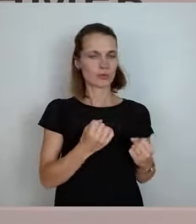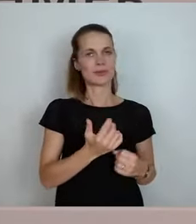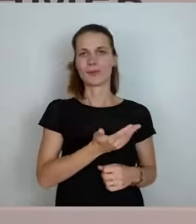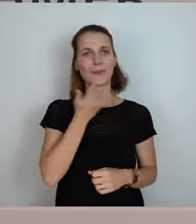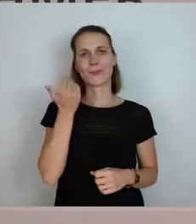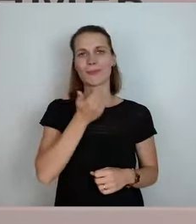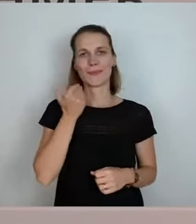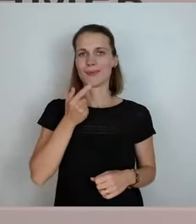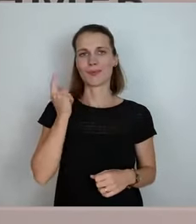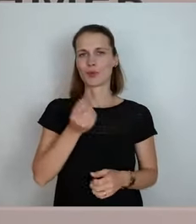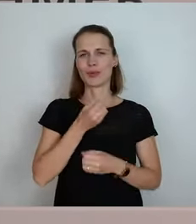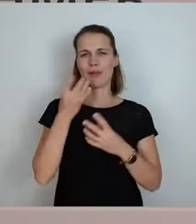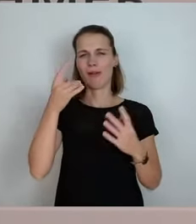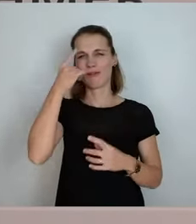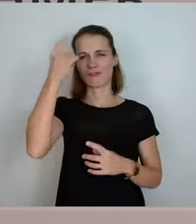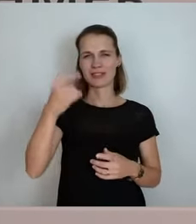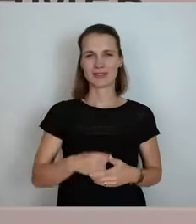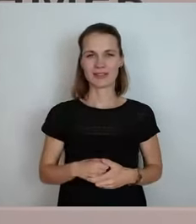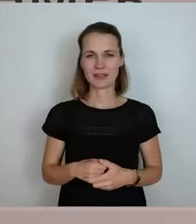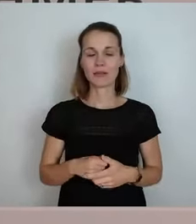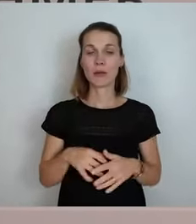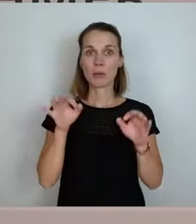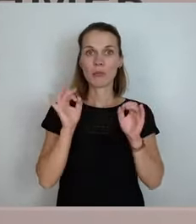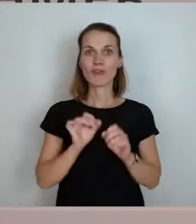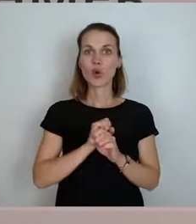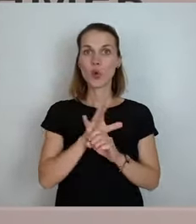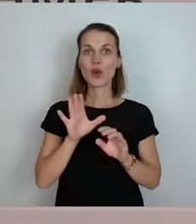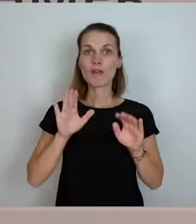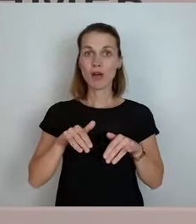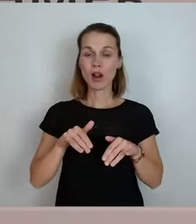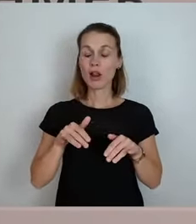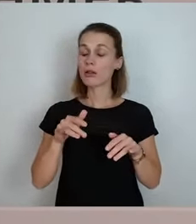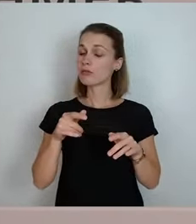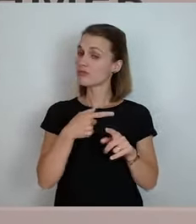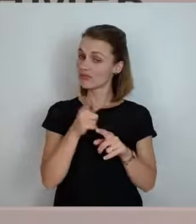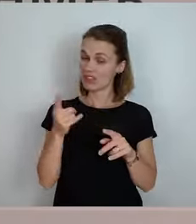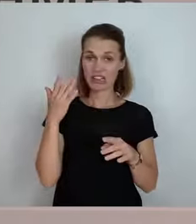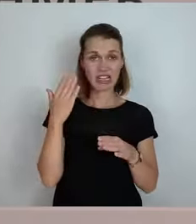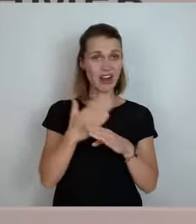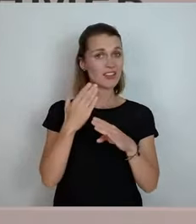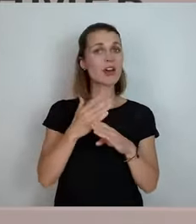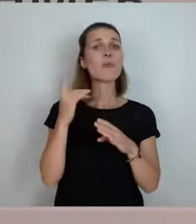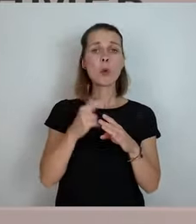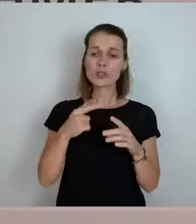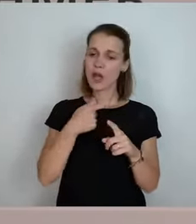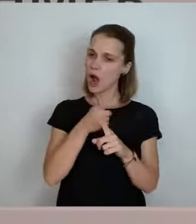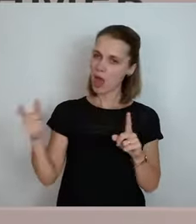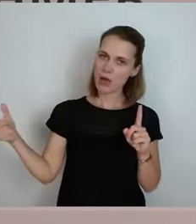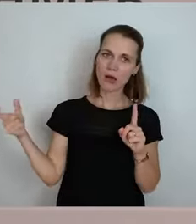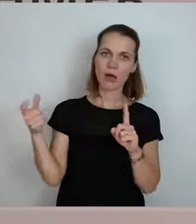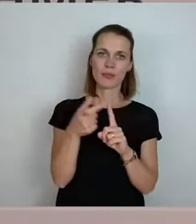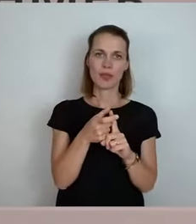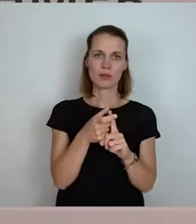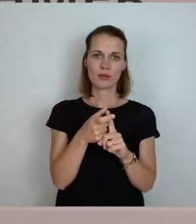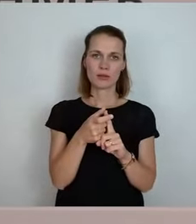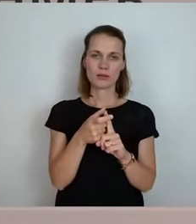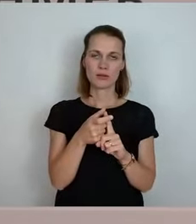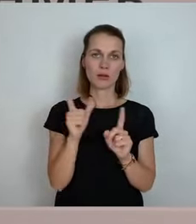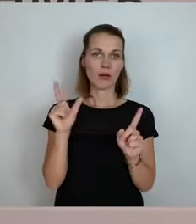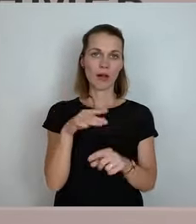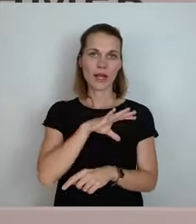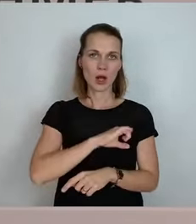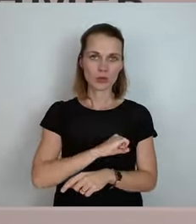da ein Corona-Fall ist, die Klasse in die Quarantäne schicken. Keiner wird es aushalten, dass die dann trotzdem alle weitergehen.